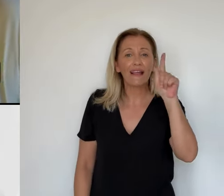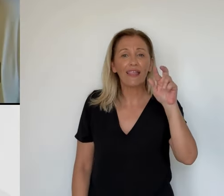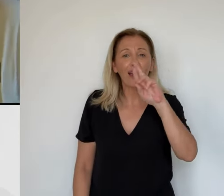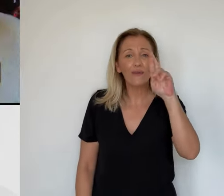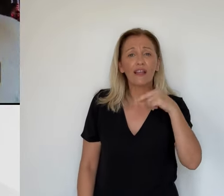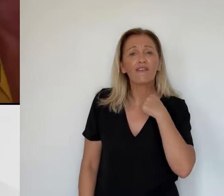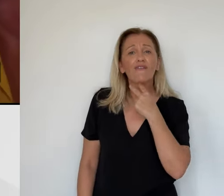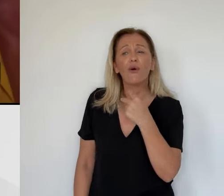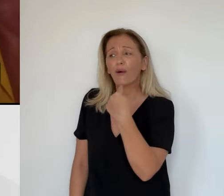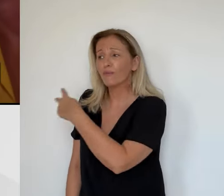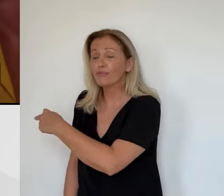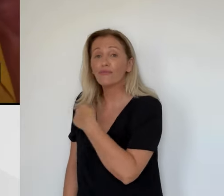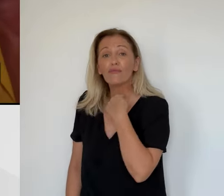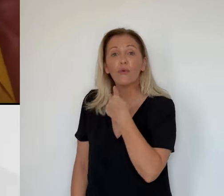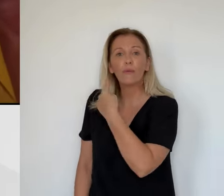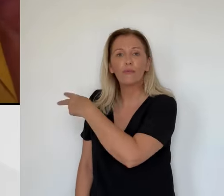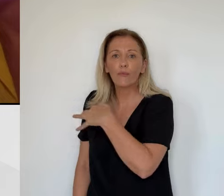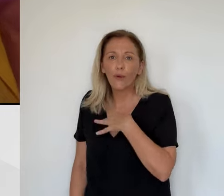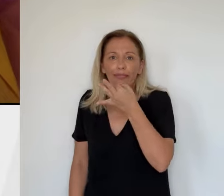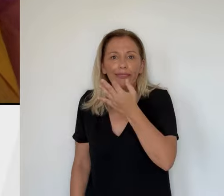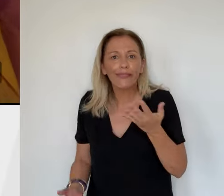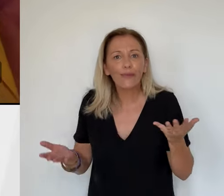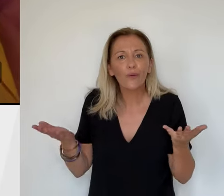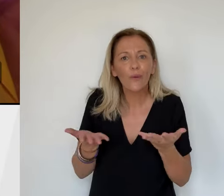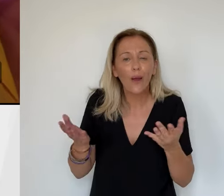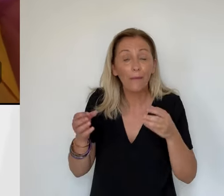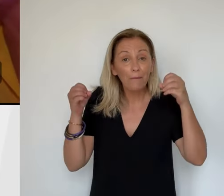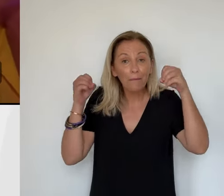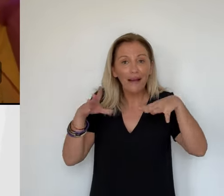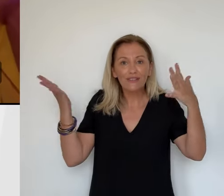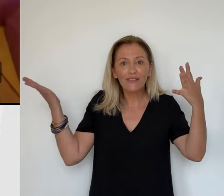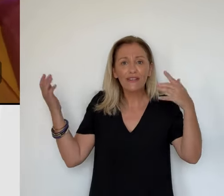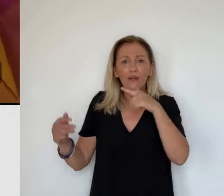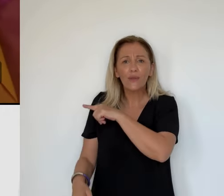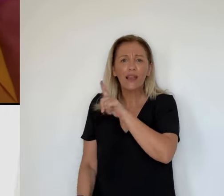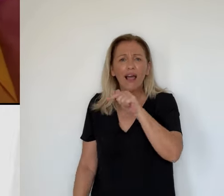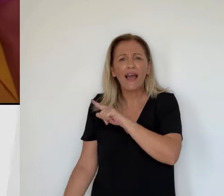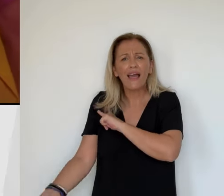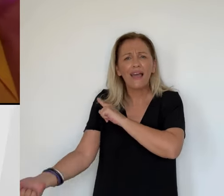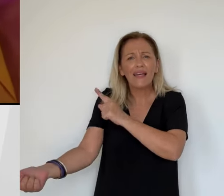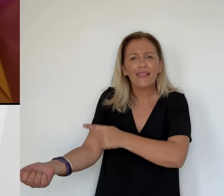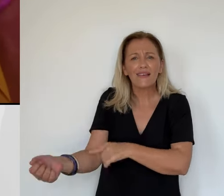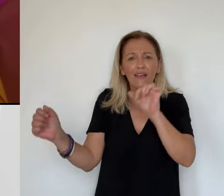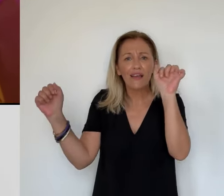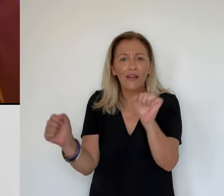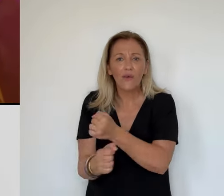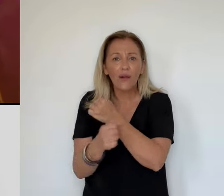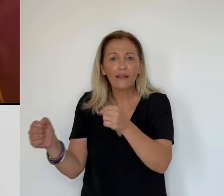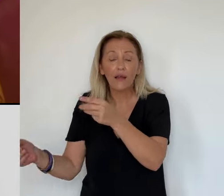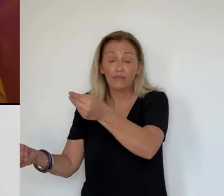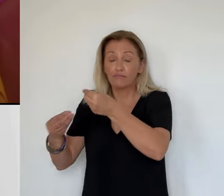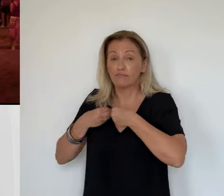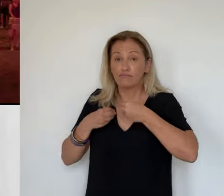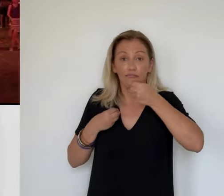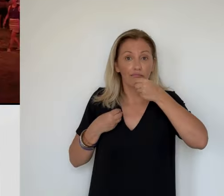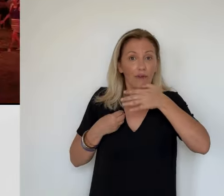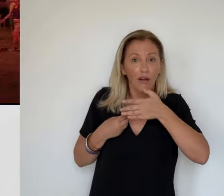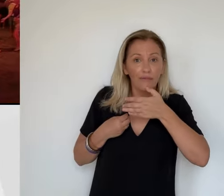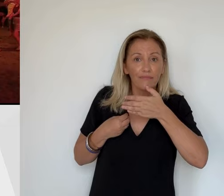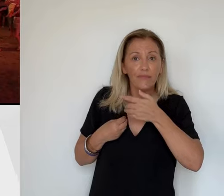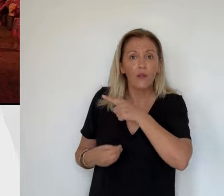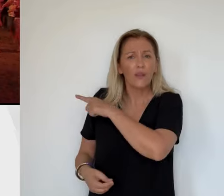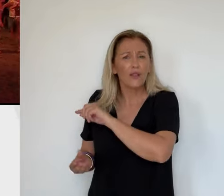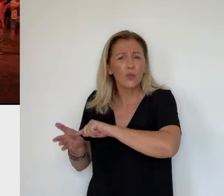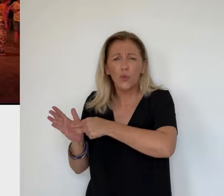C'est magique. Il a une énergie de donne. Il m'a épaté. Il a mis le feu. Il a mis le feu. C'était vraiment